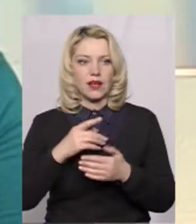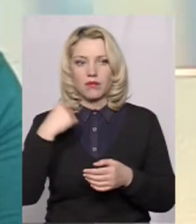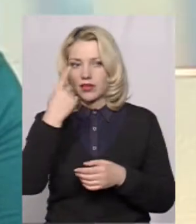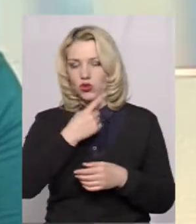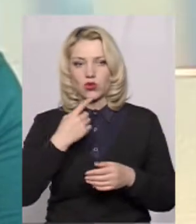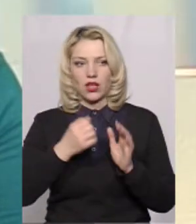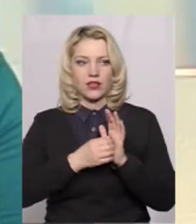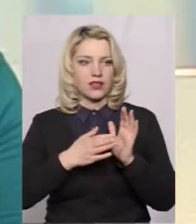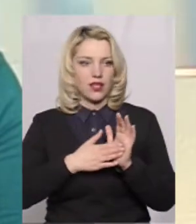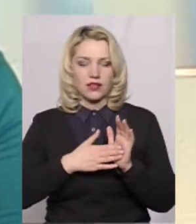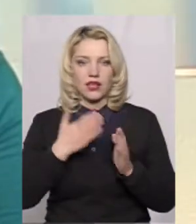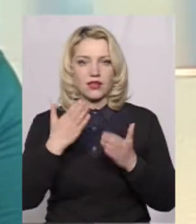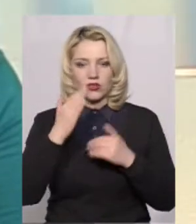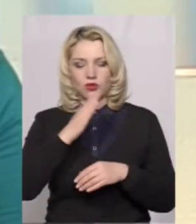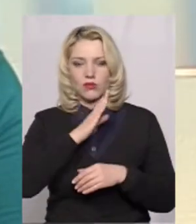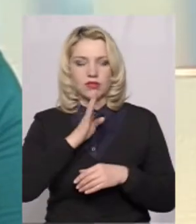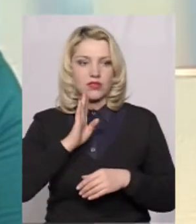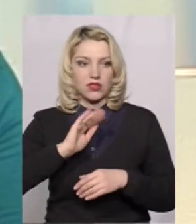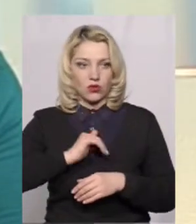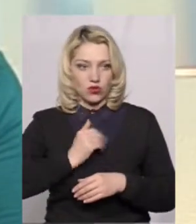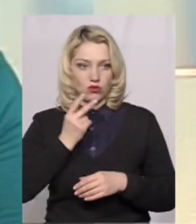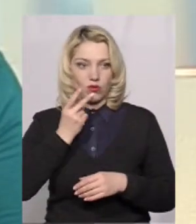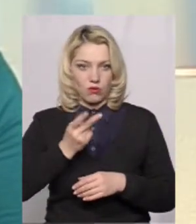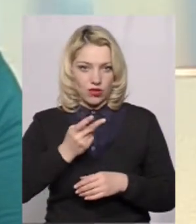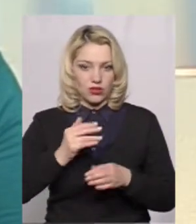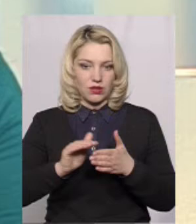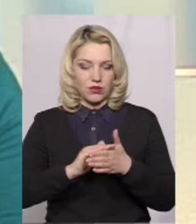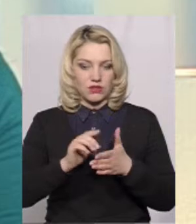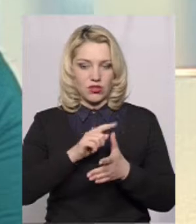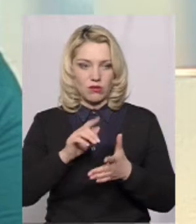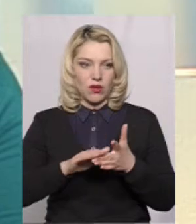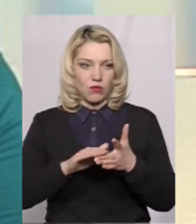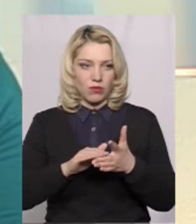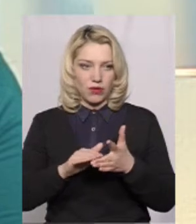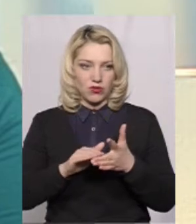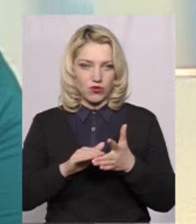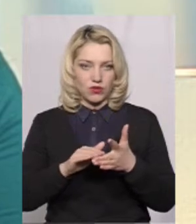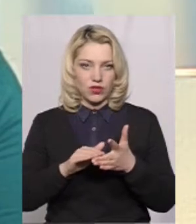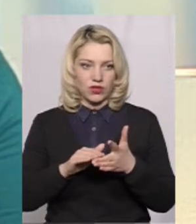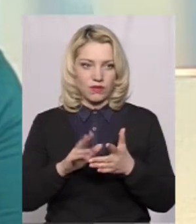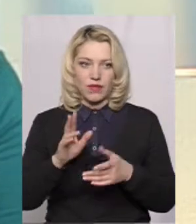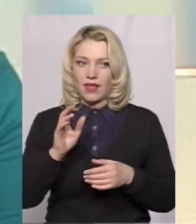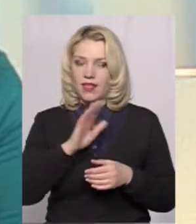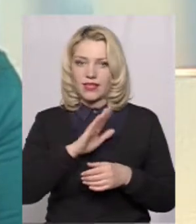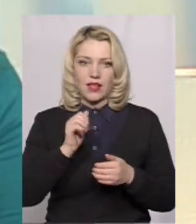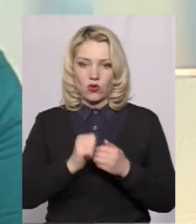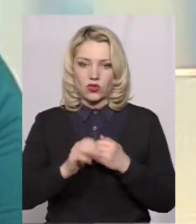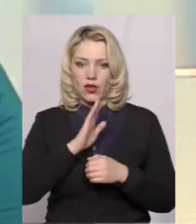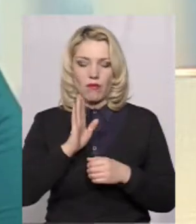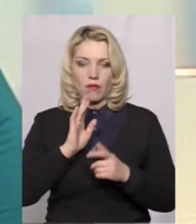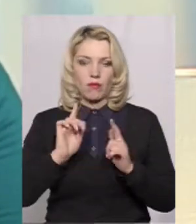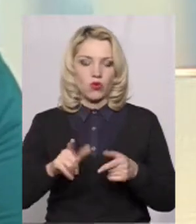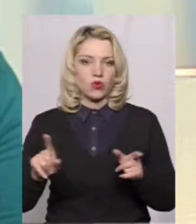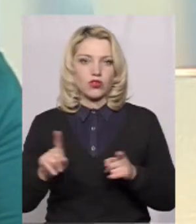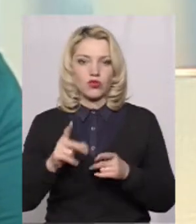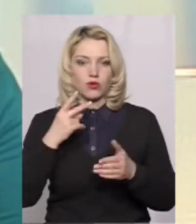дані. наприклад, якщо батьки захочуть побачити прізвище, ім'я по батьку, не кожна мама погодиться на те, щоб